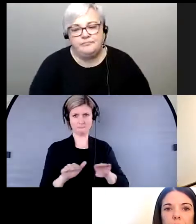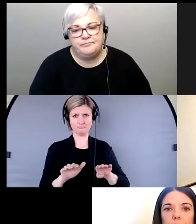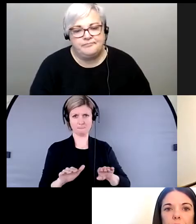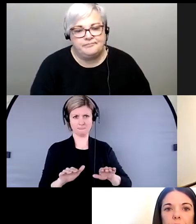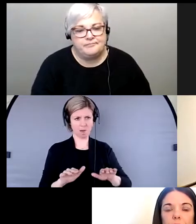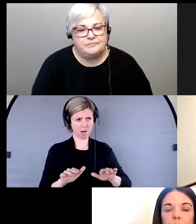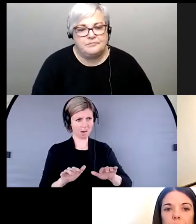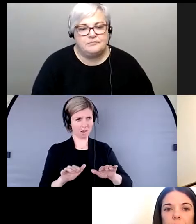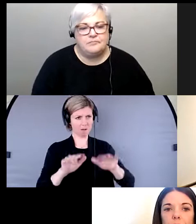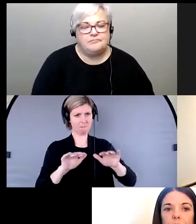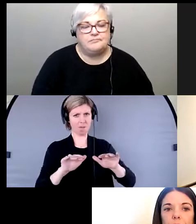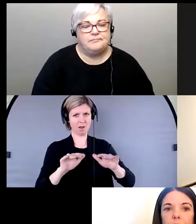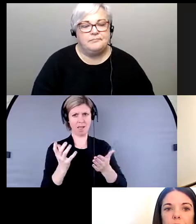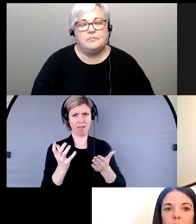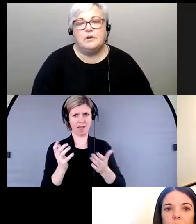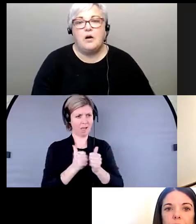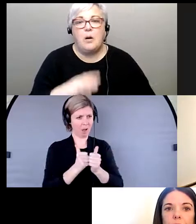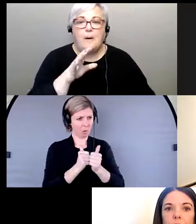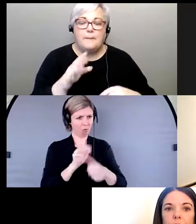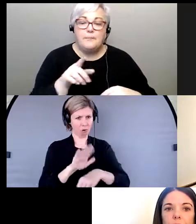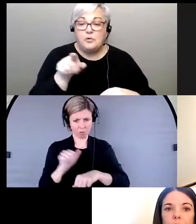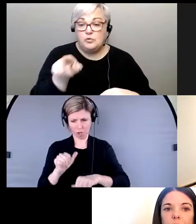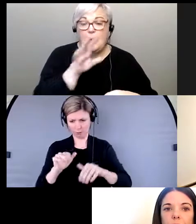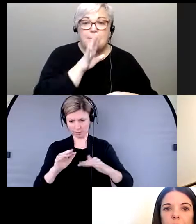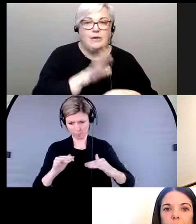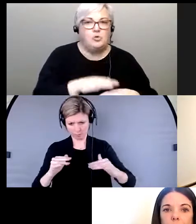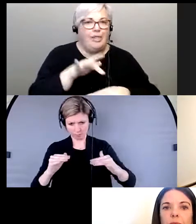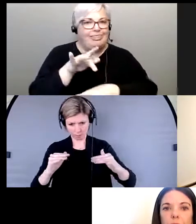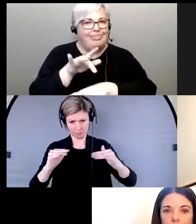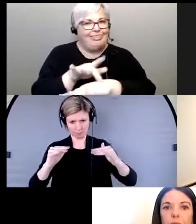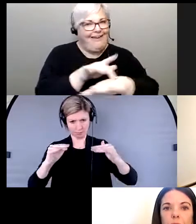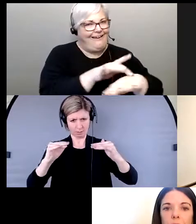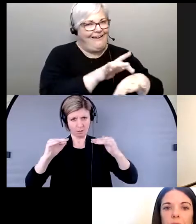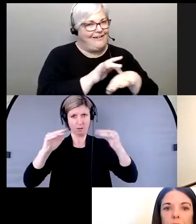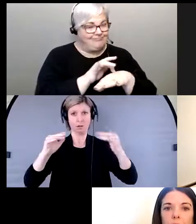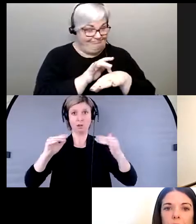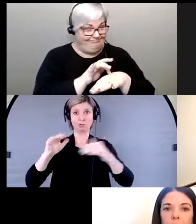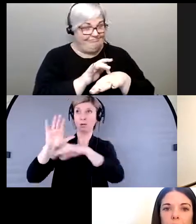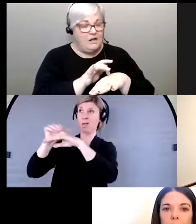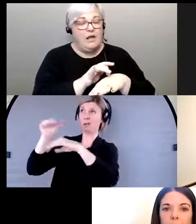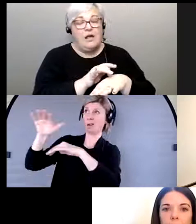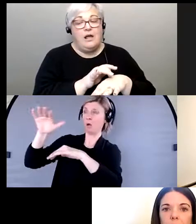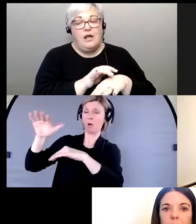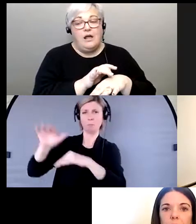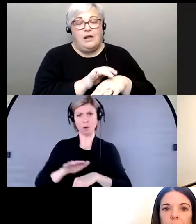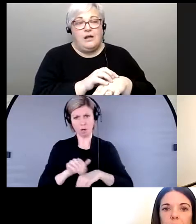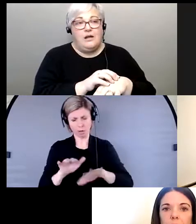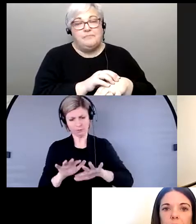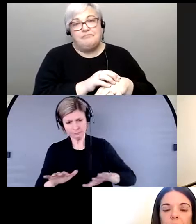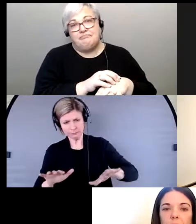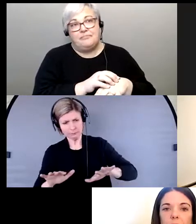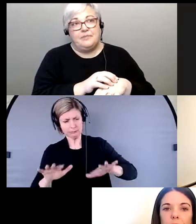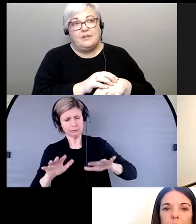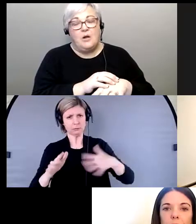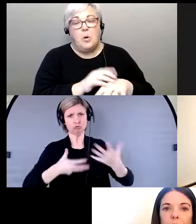donc vous parlez d'une approche qui part du terrain lorsque vous travaillez et c'est bien sûr et ça se base